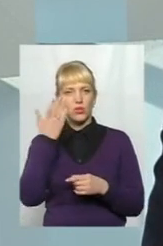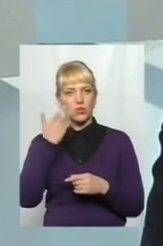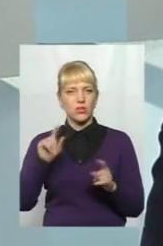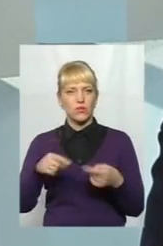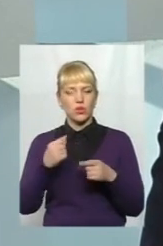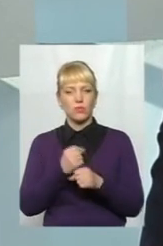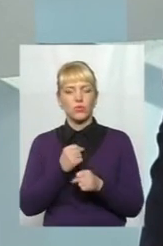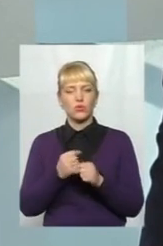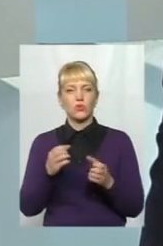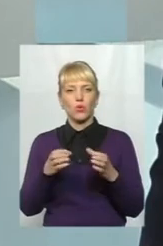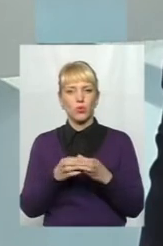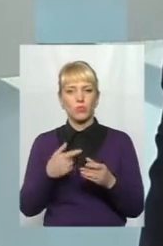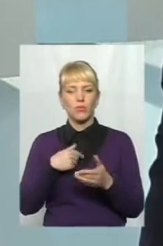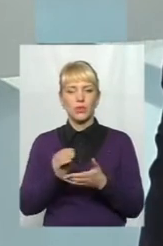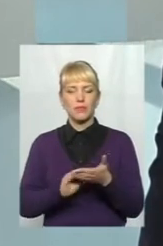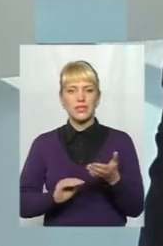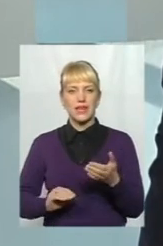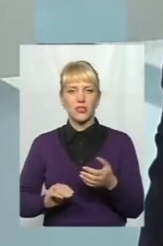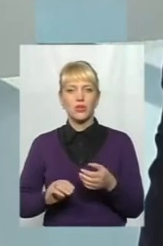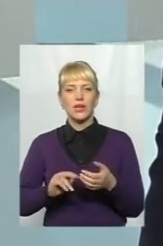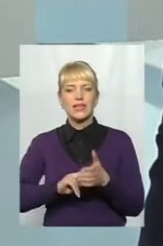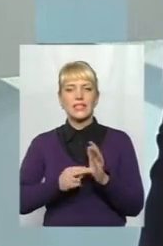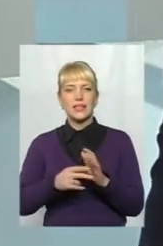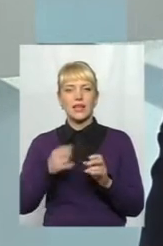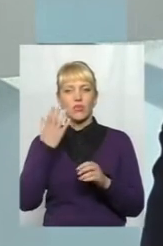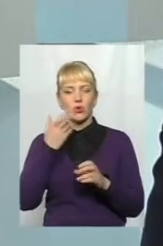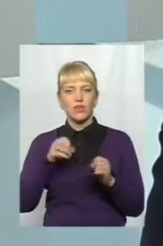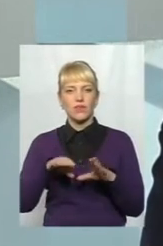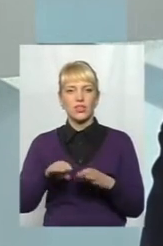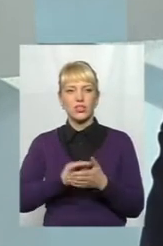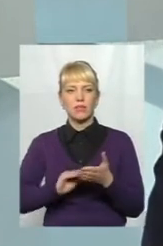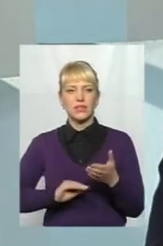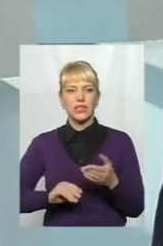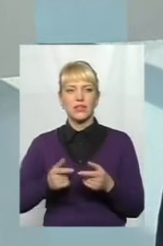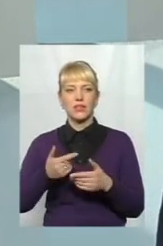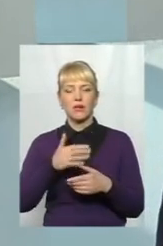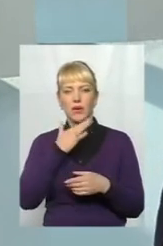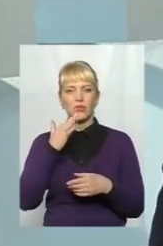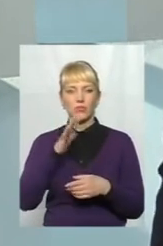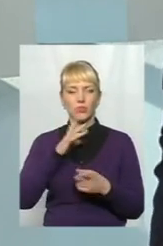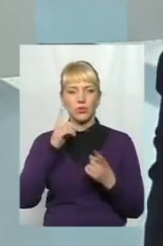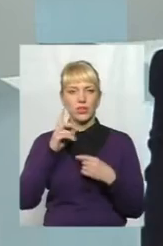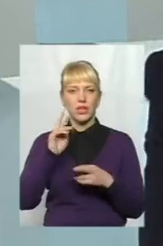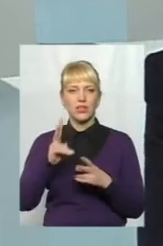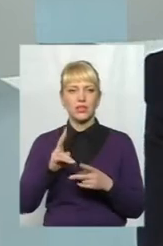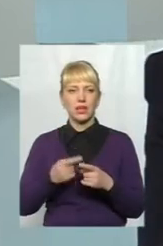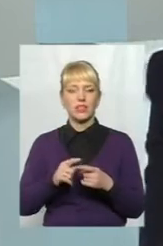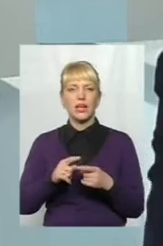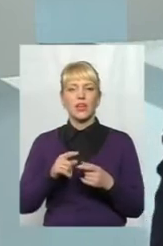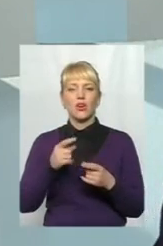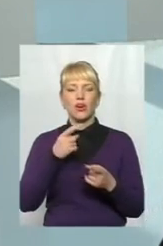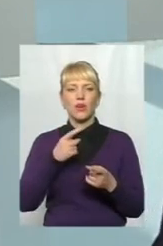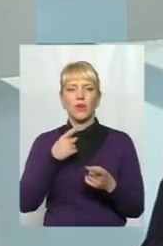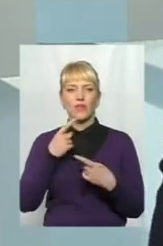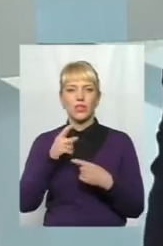робочу групу по написанню стратегії, і коли вирішили її писати, дуже багато було ідей, як комунікувати з людьми, як